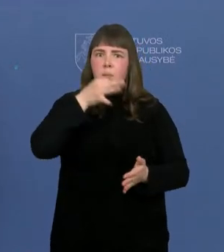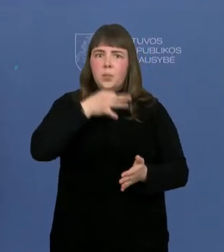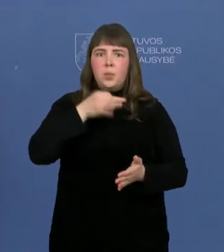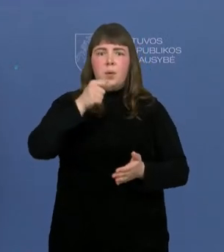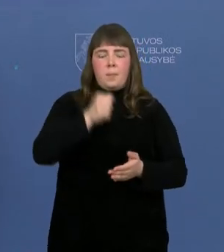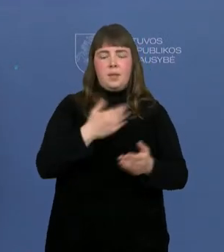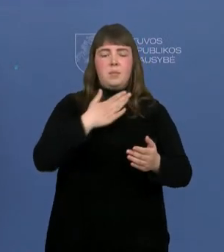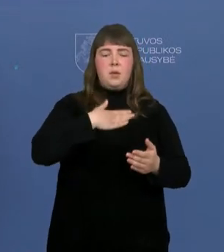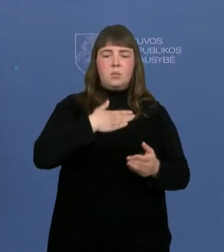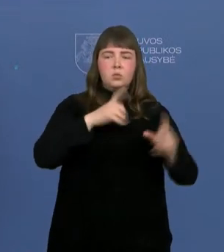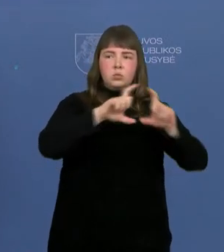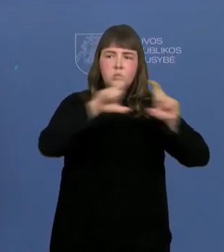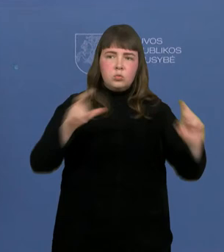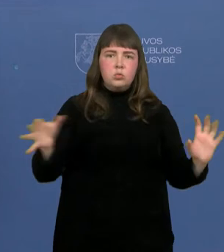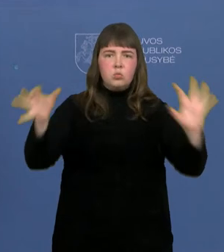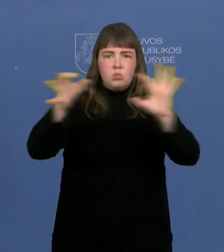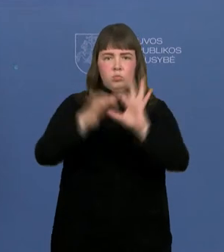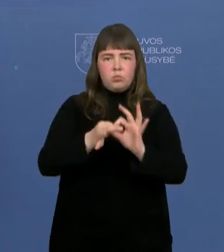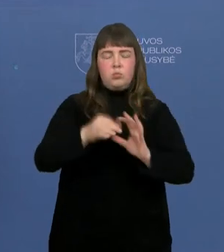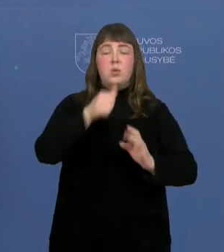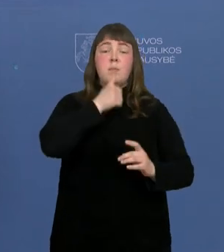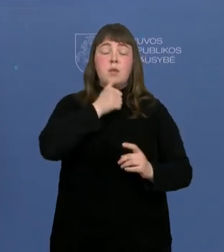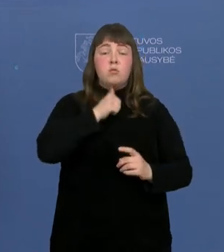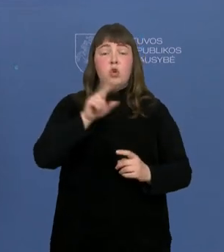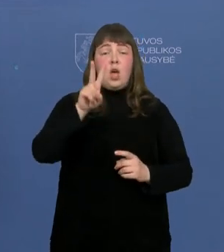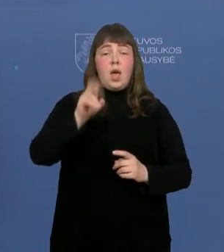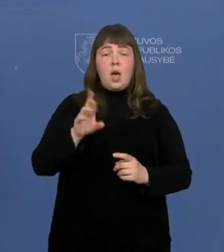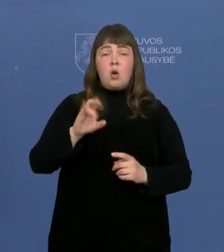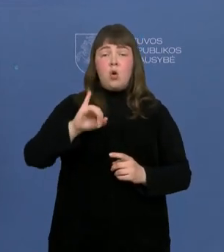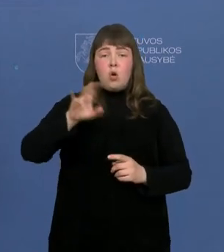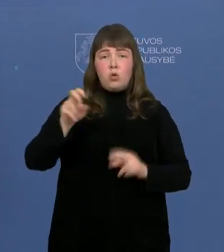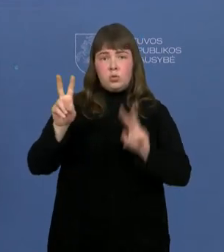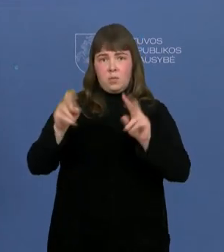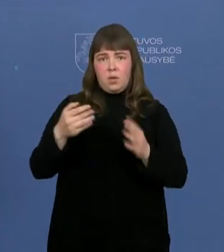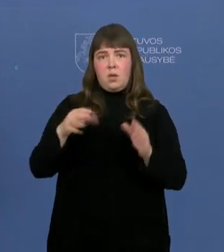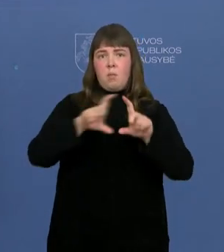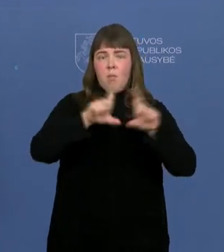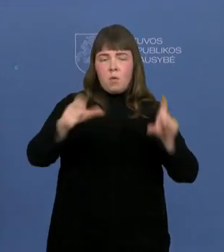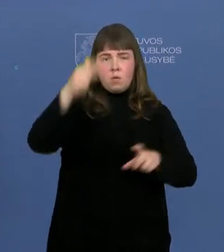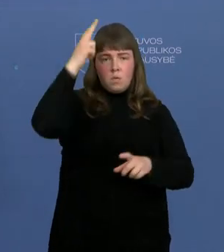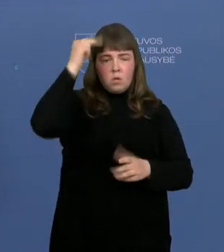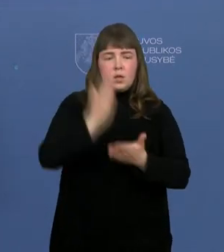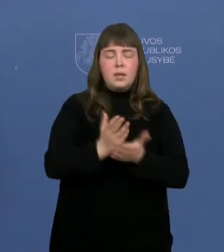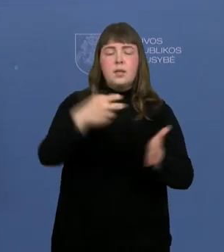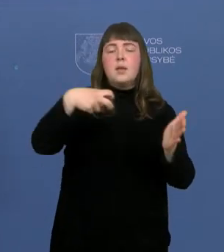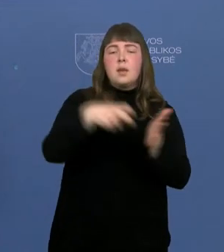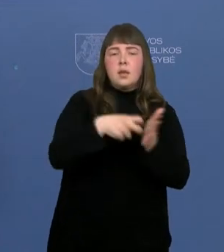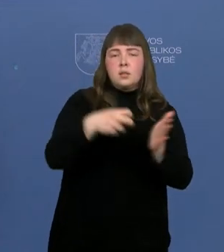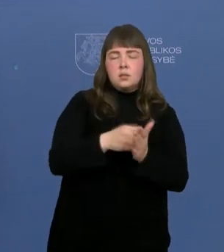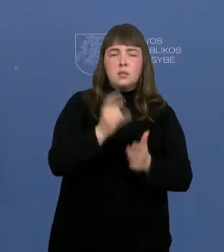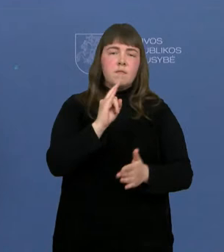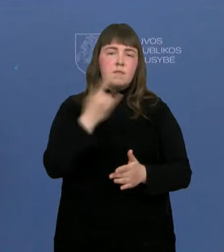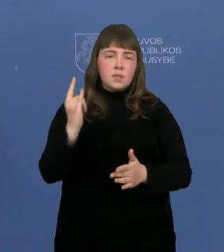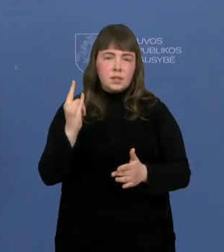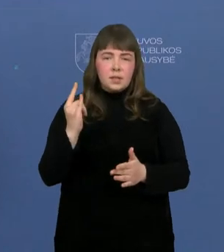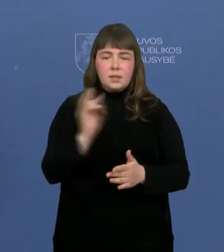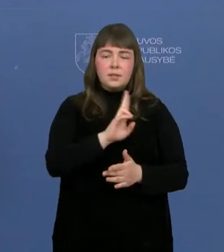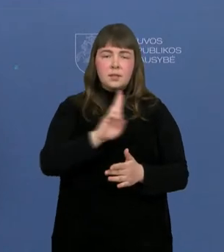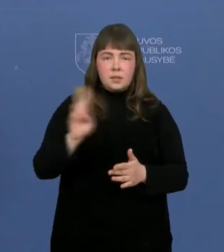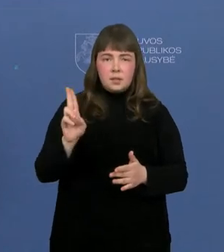mūsų mokyklų. Tai tarkim, prie herojaus mokyklos Kaune yra registruota vaikai, kurie